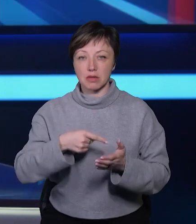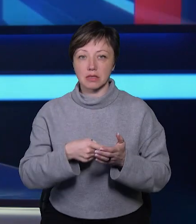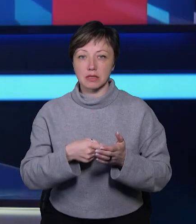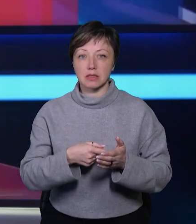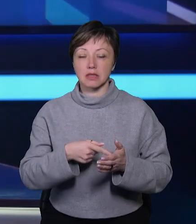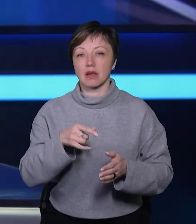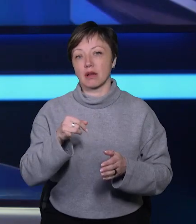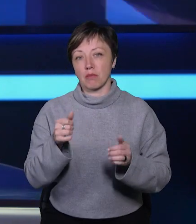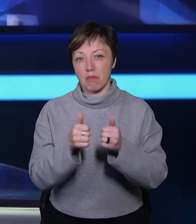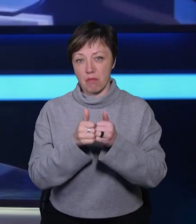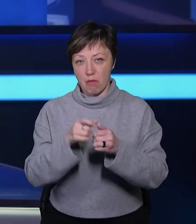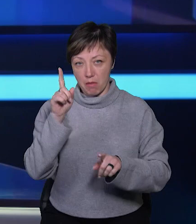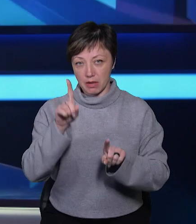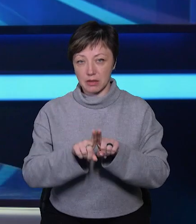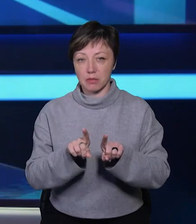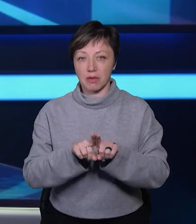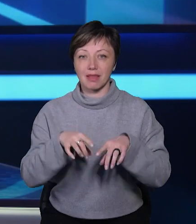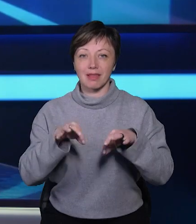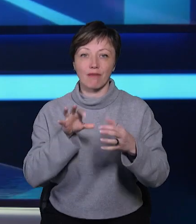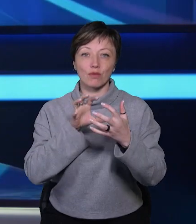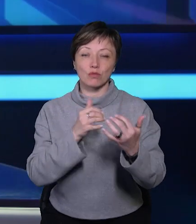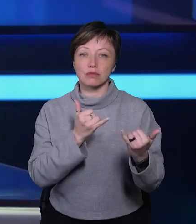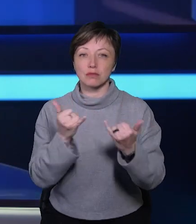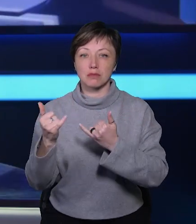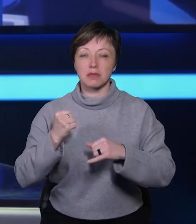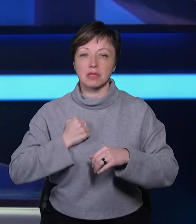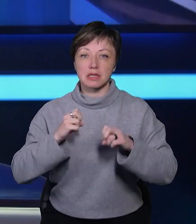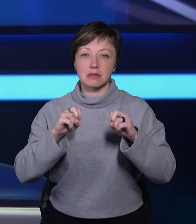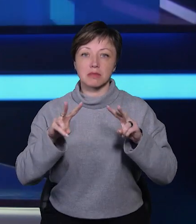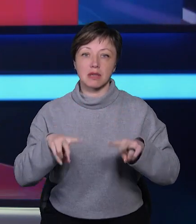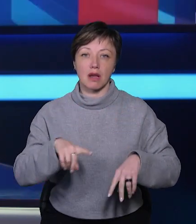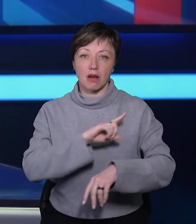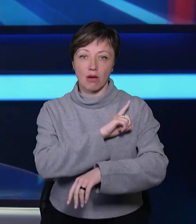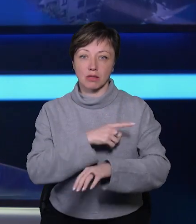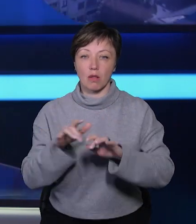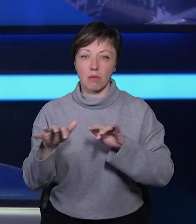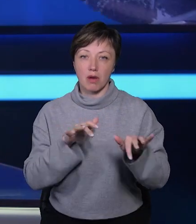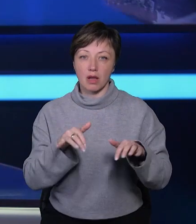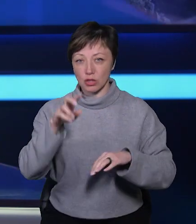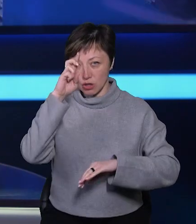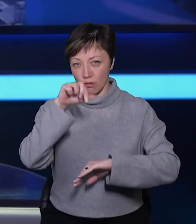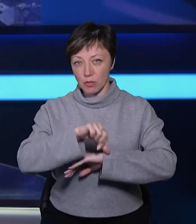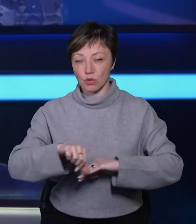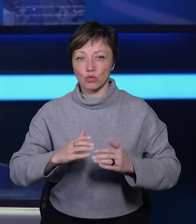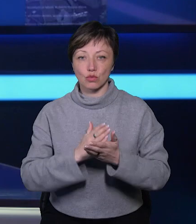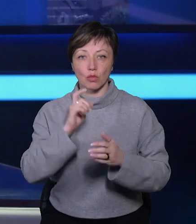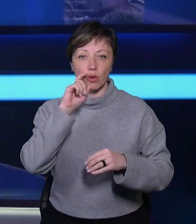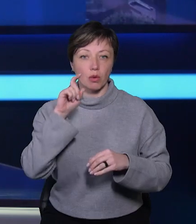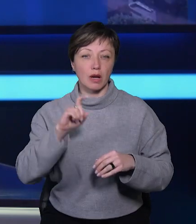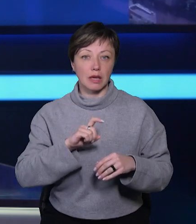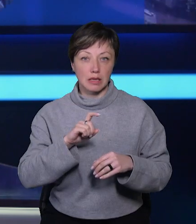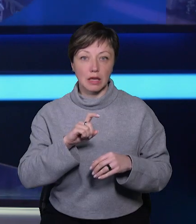Гельденслебен. Транспортні засоби слугуватимуть бійцям Сил спеціальних операцій та Державної прикордонної служби України.